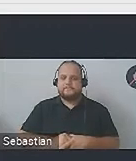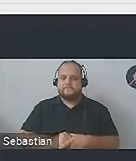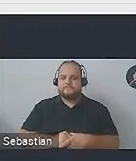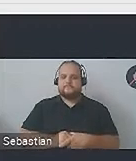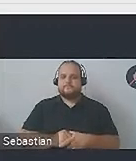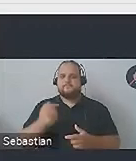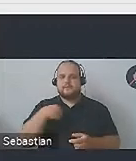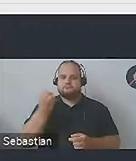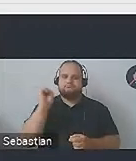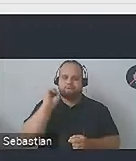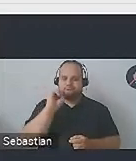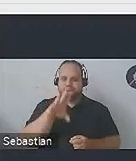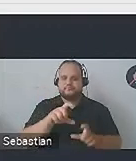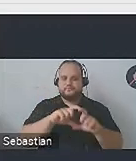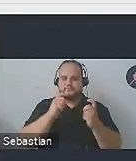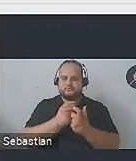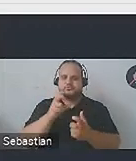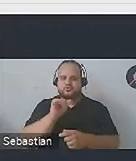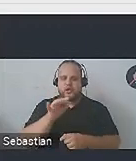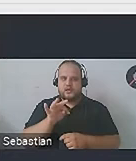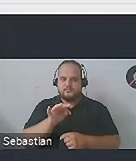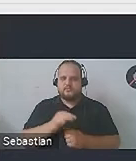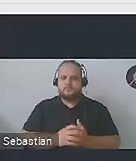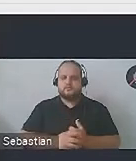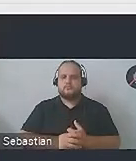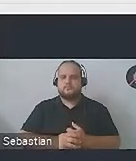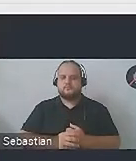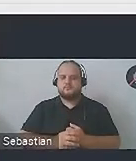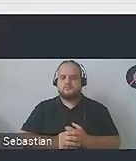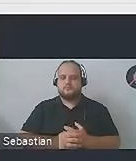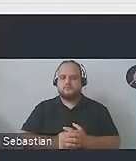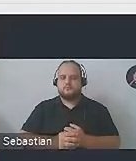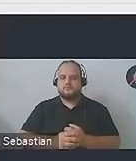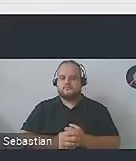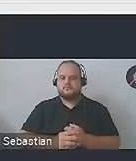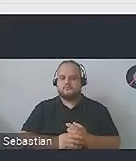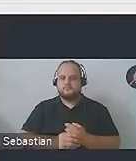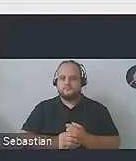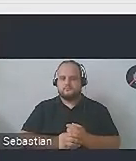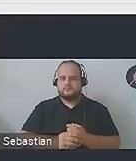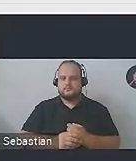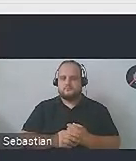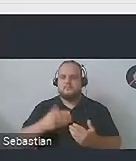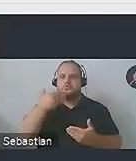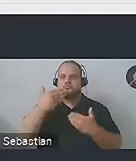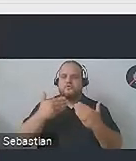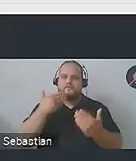ja wrzuciłam Państwu wszystkim na czat. O, zaraz pod pozdrowieniami z biblioteki w Wólce.